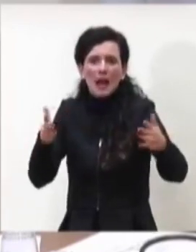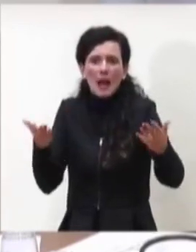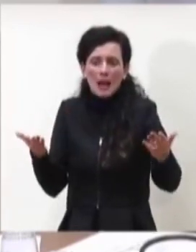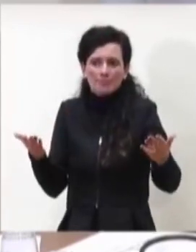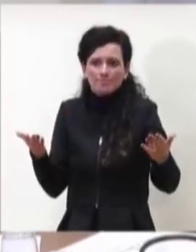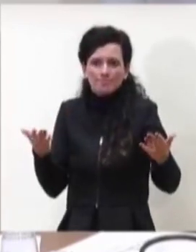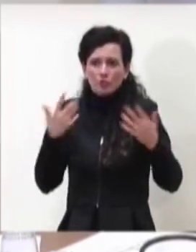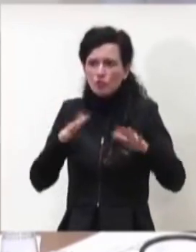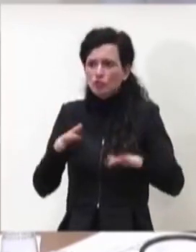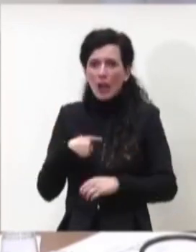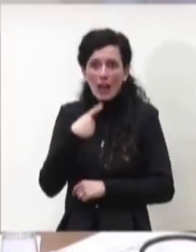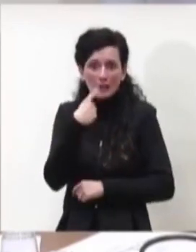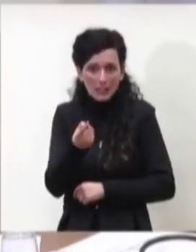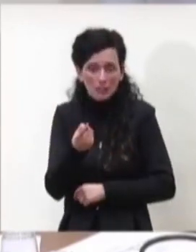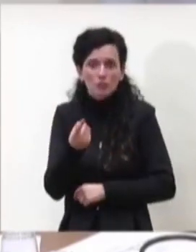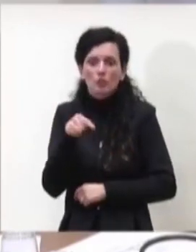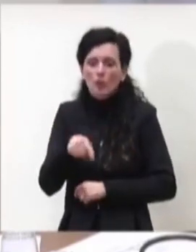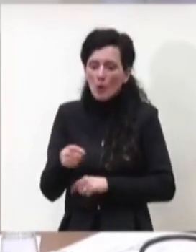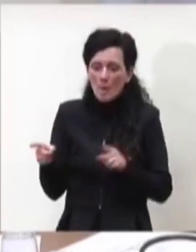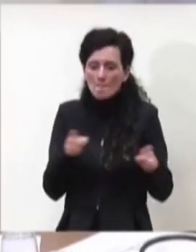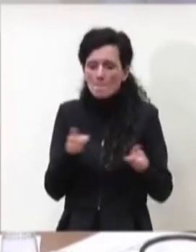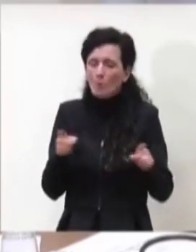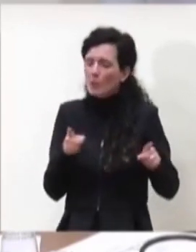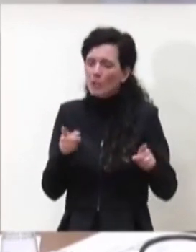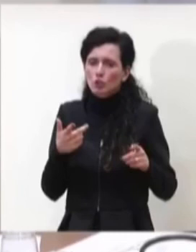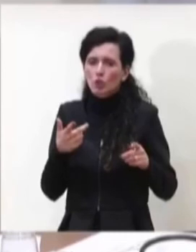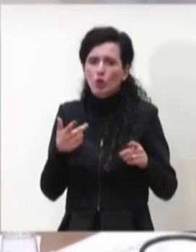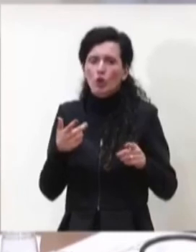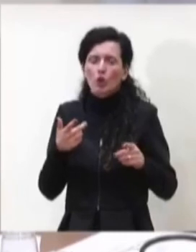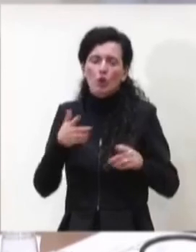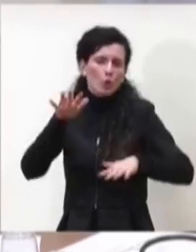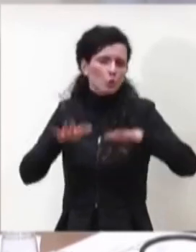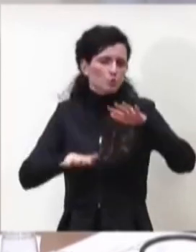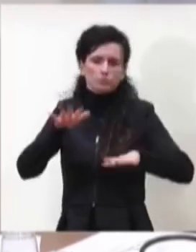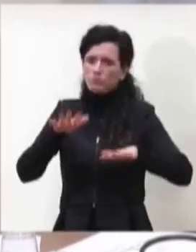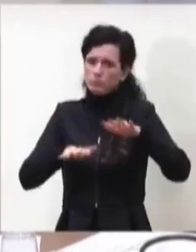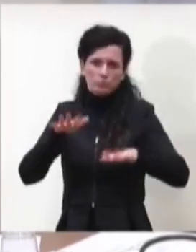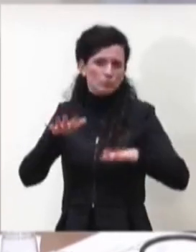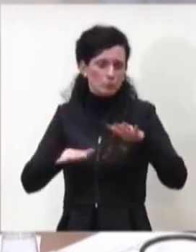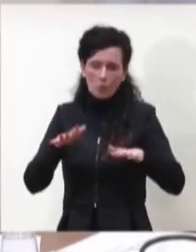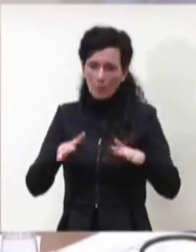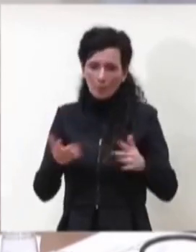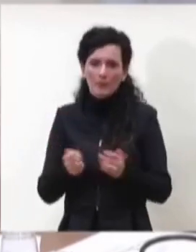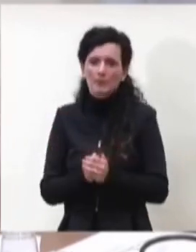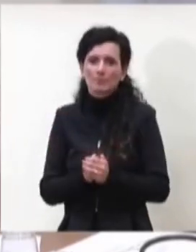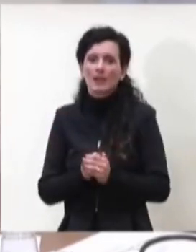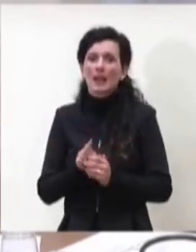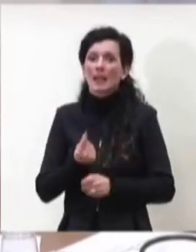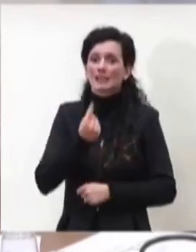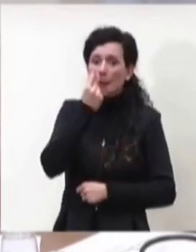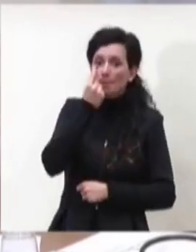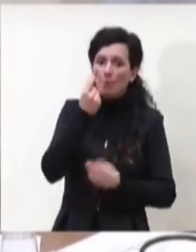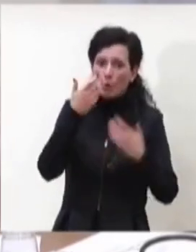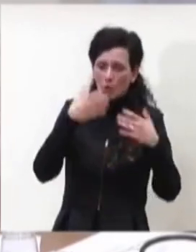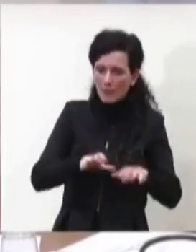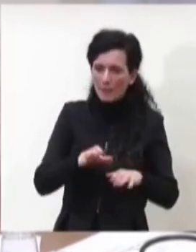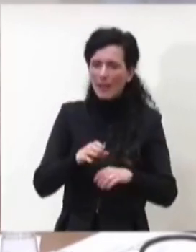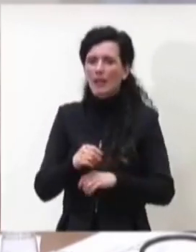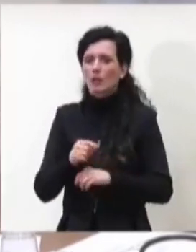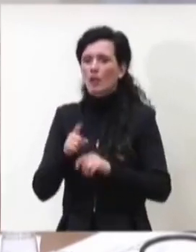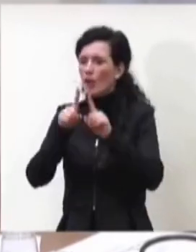siamo in un momento di grande incertezza si sono fatti meno tamponi meno test in questo